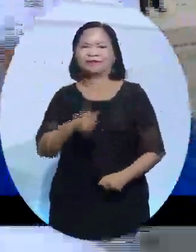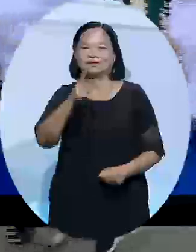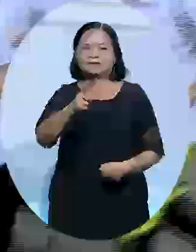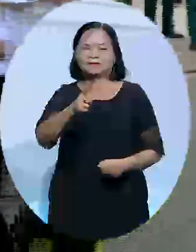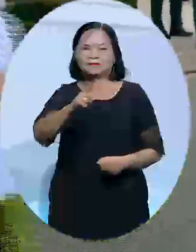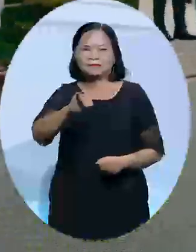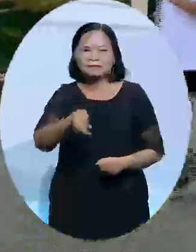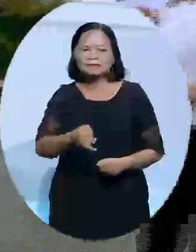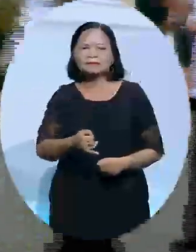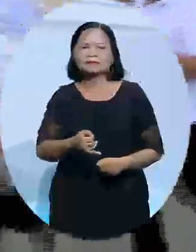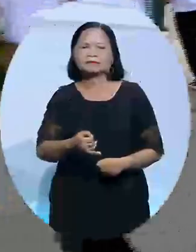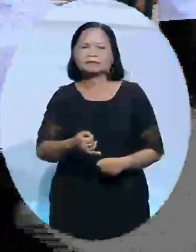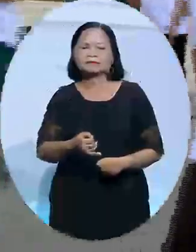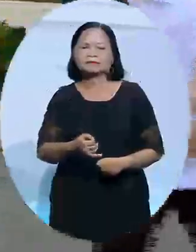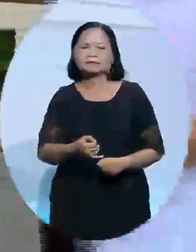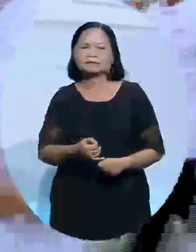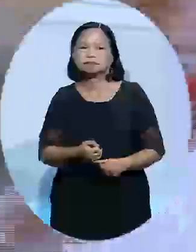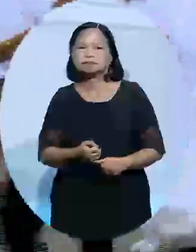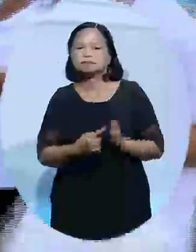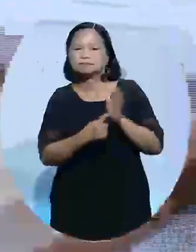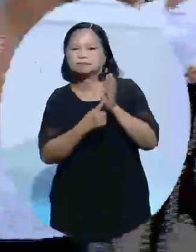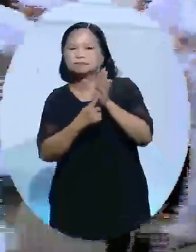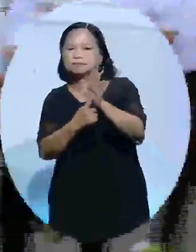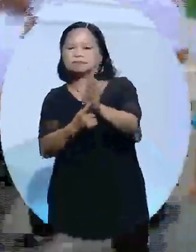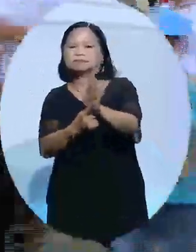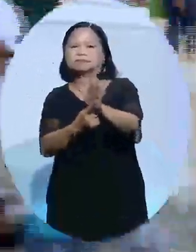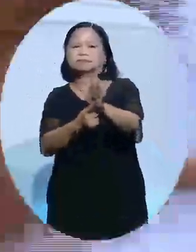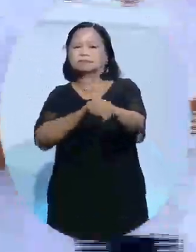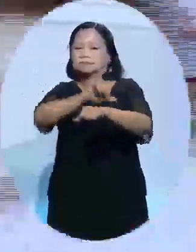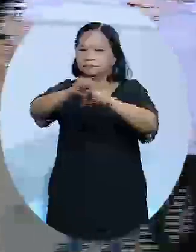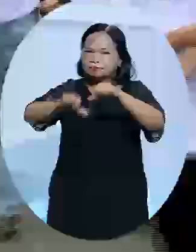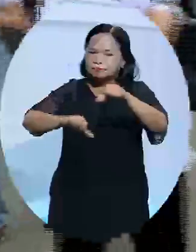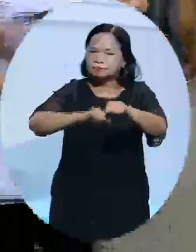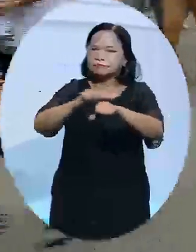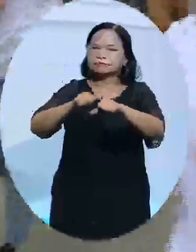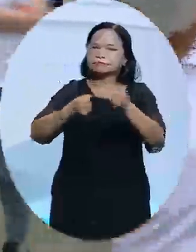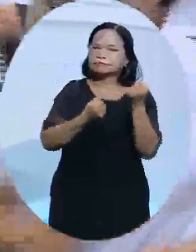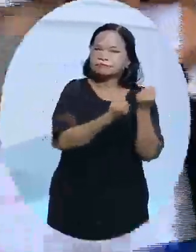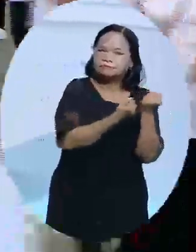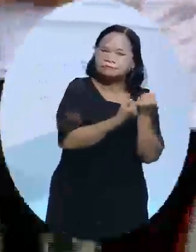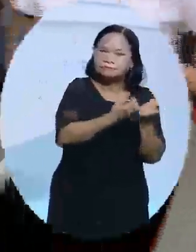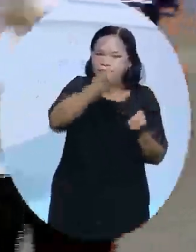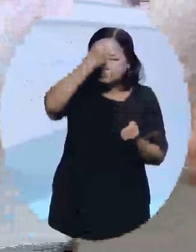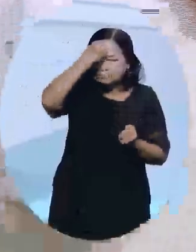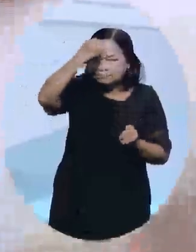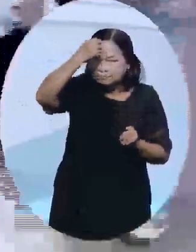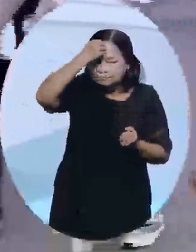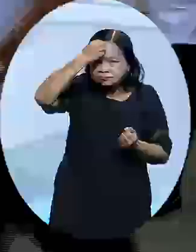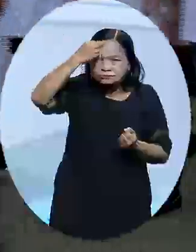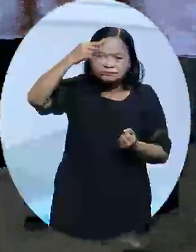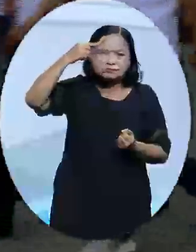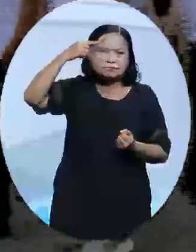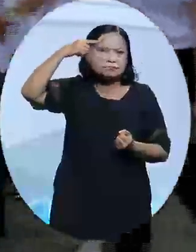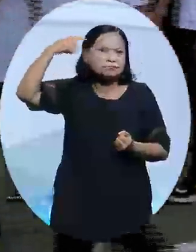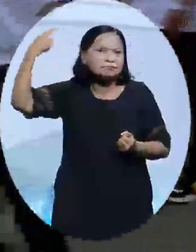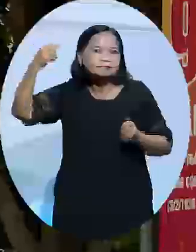km trên tuyến đường Tân Túc phía trước trung tâm hành chính huyện. Đây là hoạt động thiết thực nhằm đẩy mạnh việc học tập và làm theo tư tưởng, đạo đức,